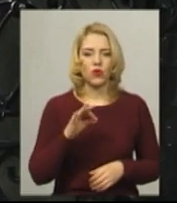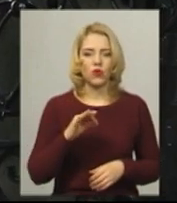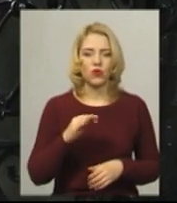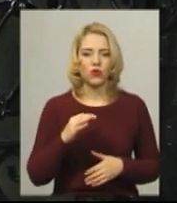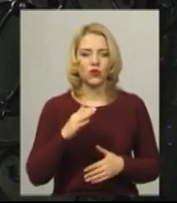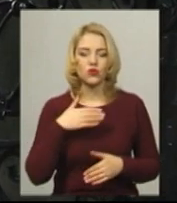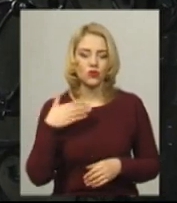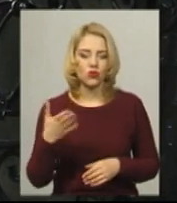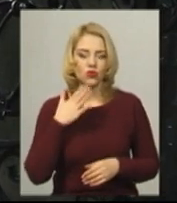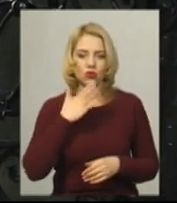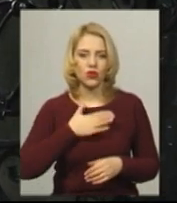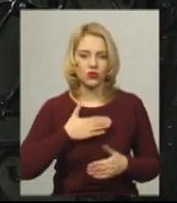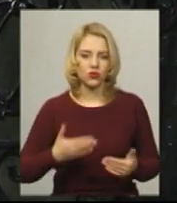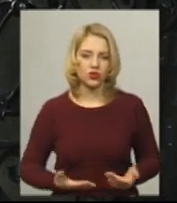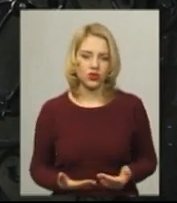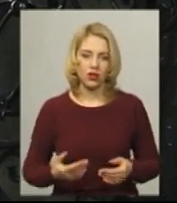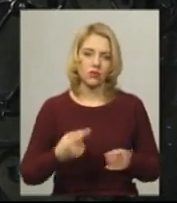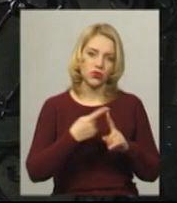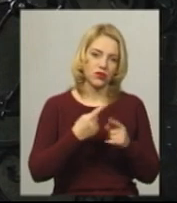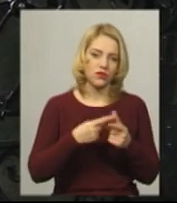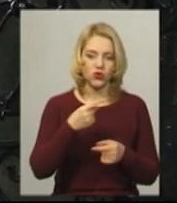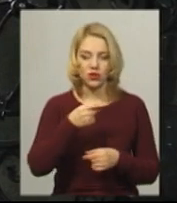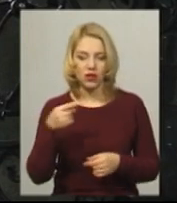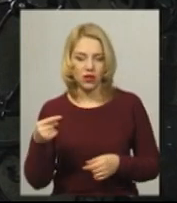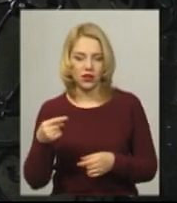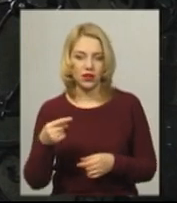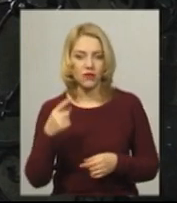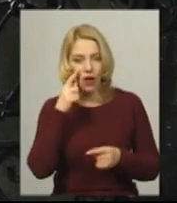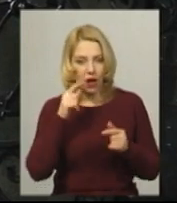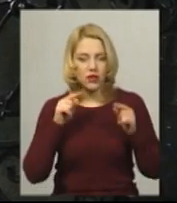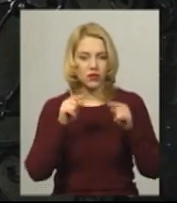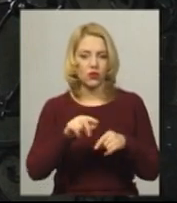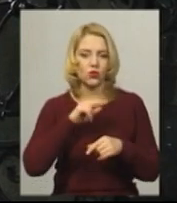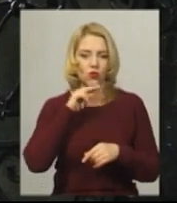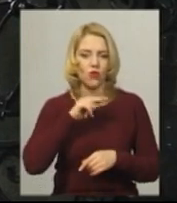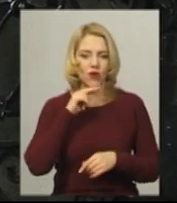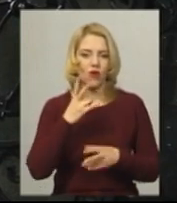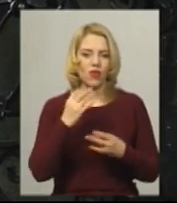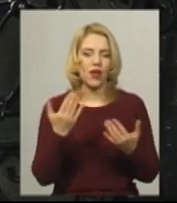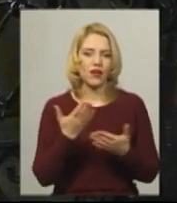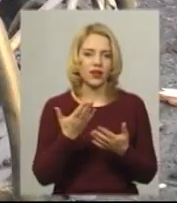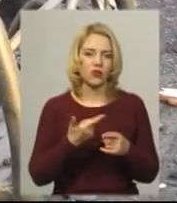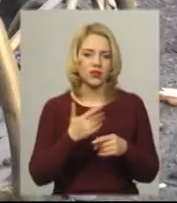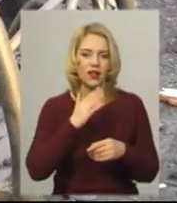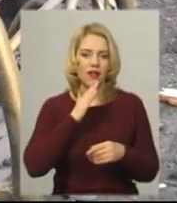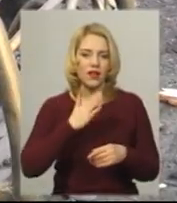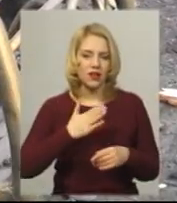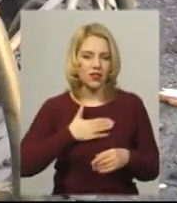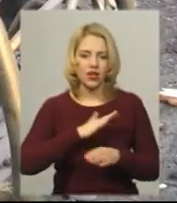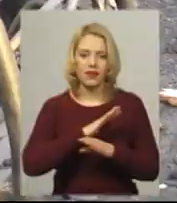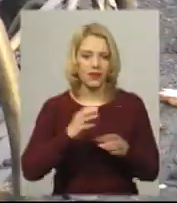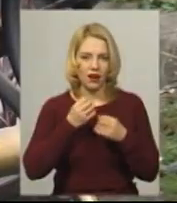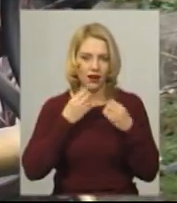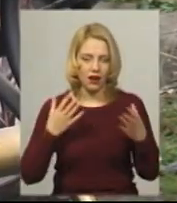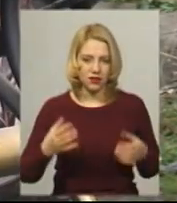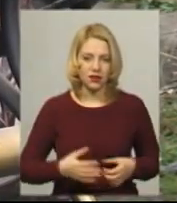скажімо так, акцентувати увагу на якихось негараздах нашому». У майбутньому мрії з